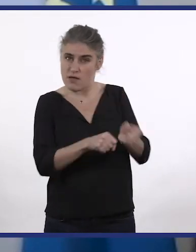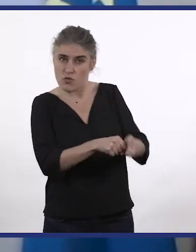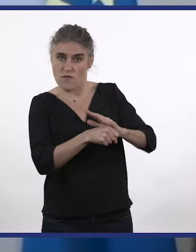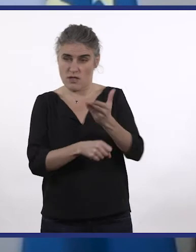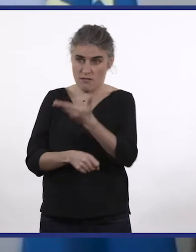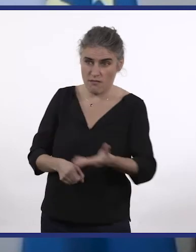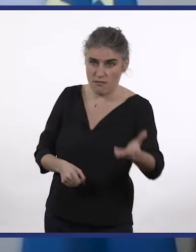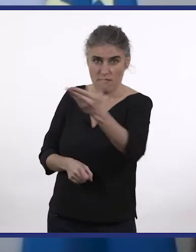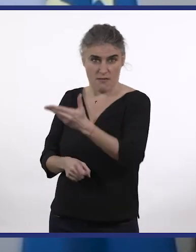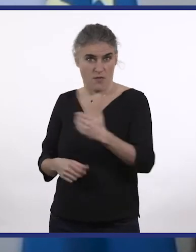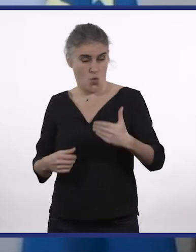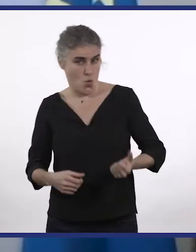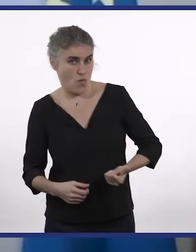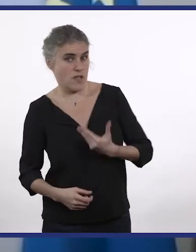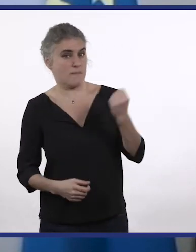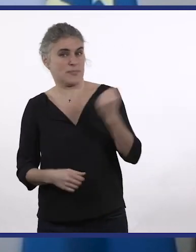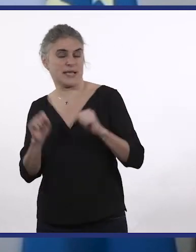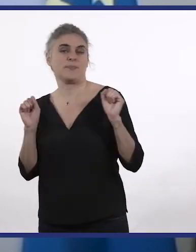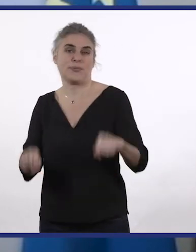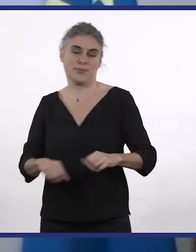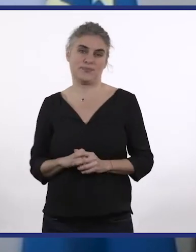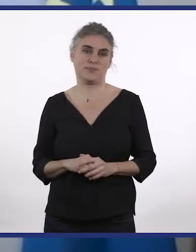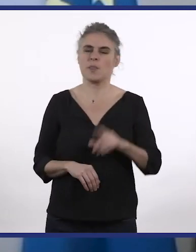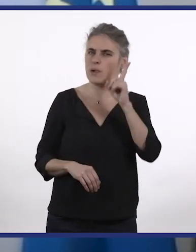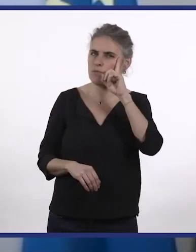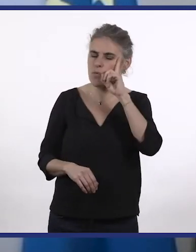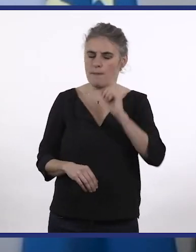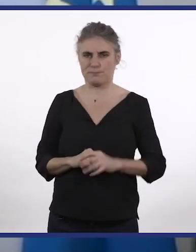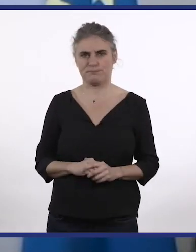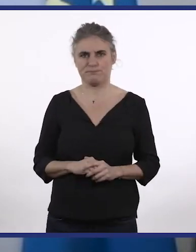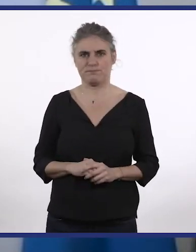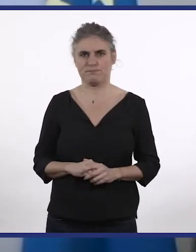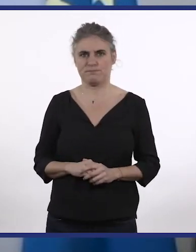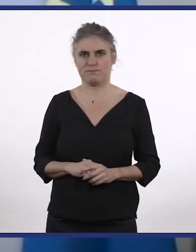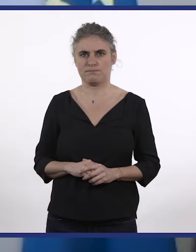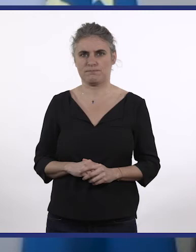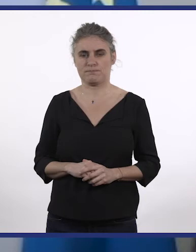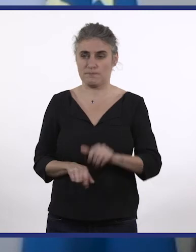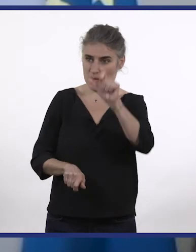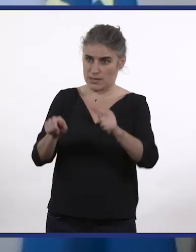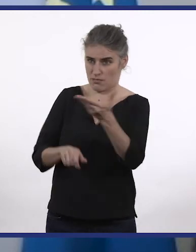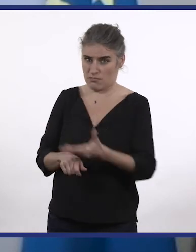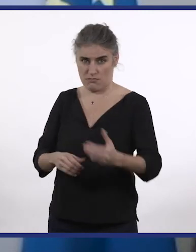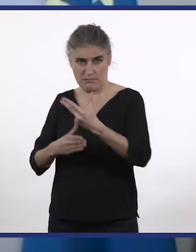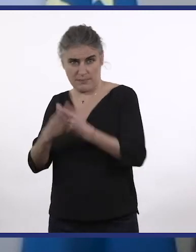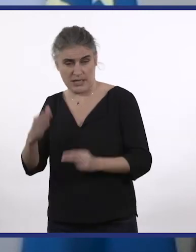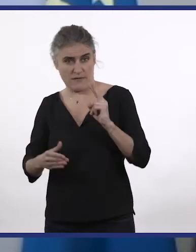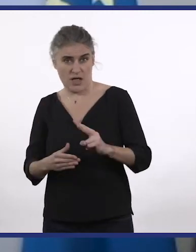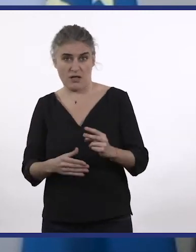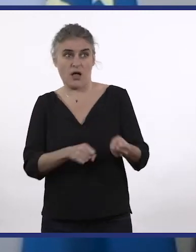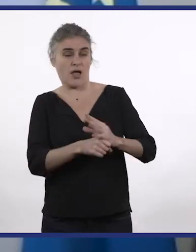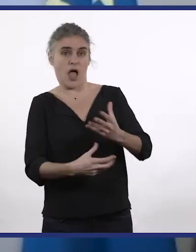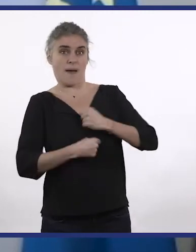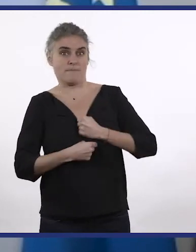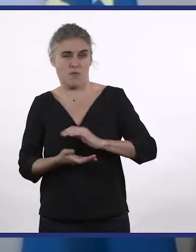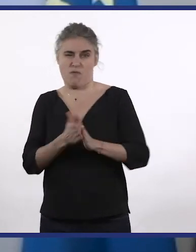durement les personnes atteintes de trisomie 21 et leur famille, et ce à double titre. D'une part, car elles sont à très haut risque